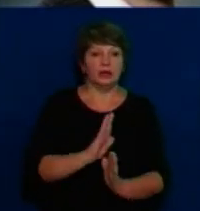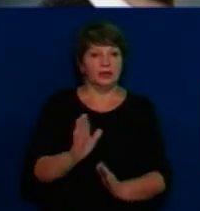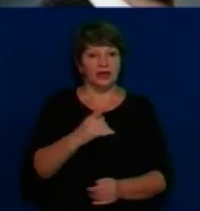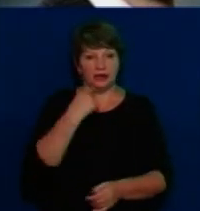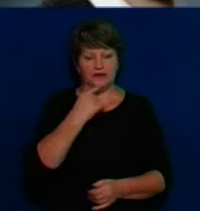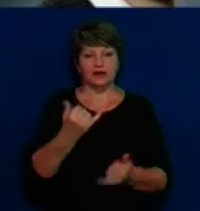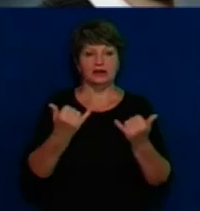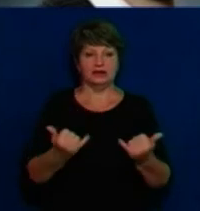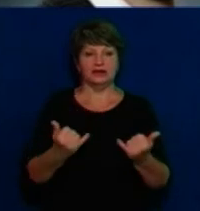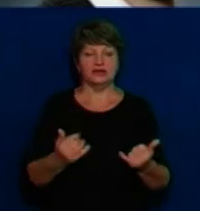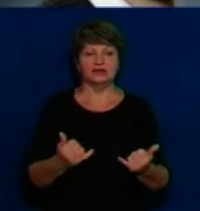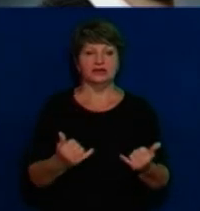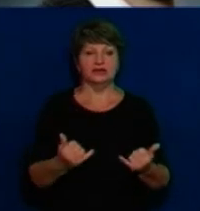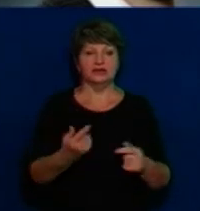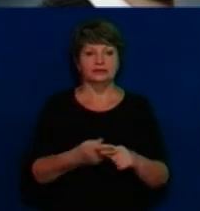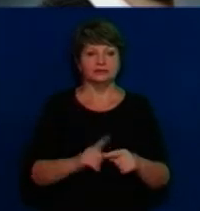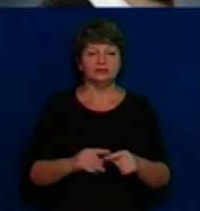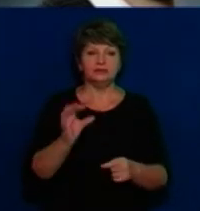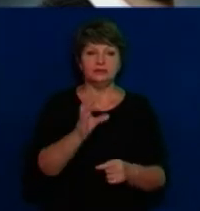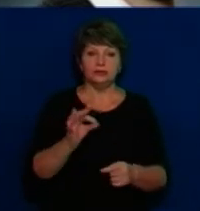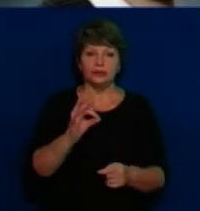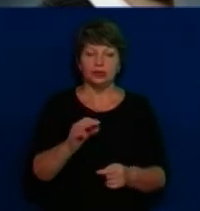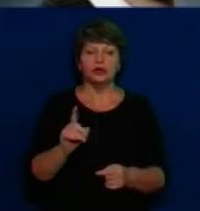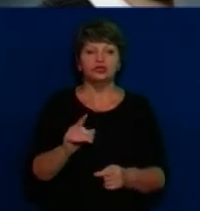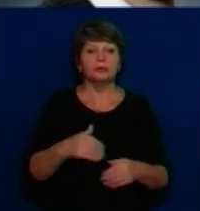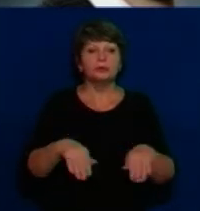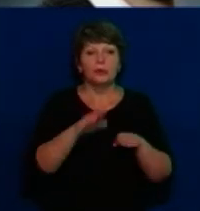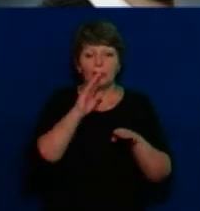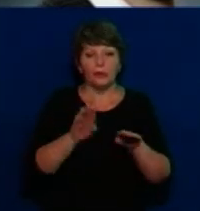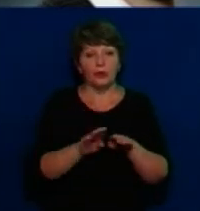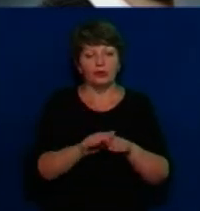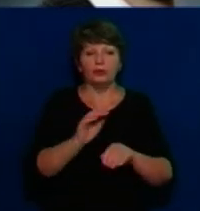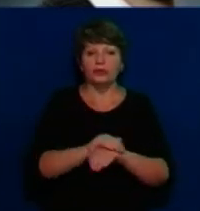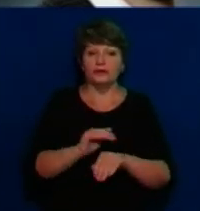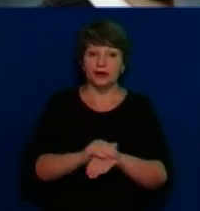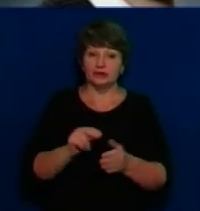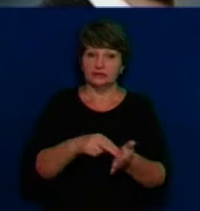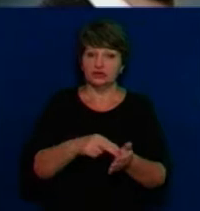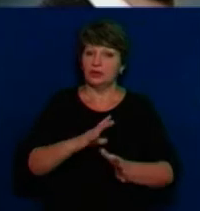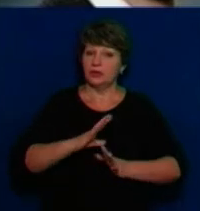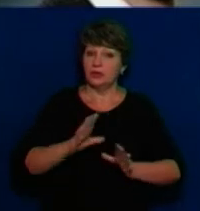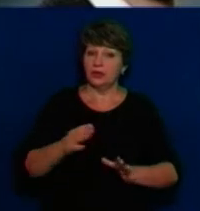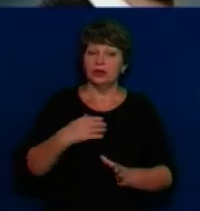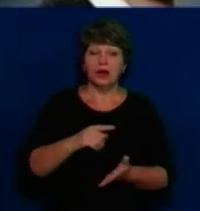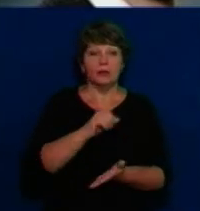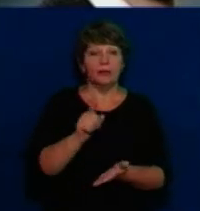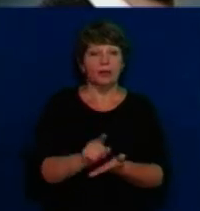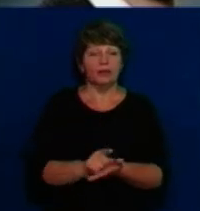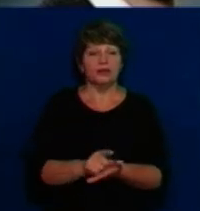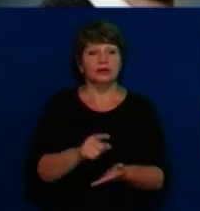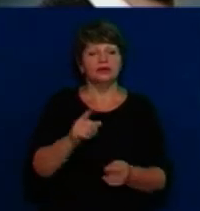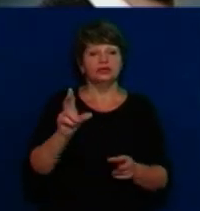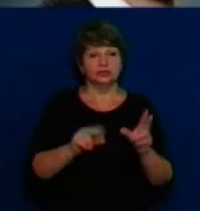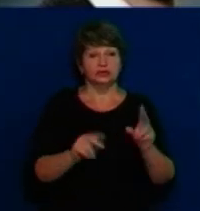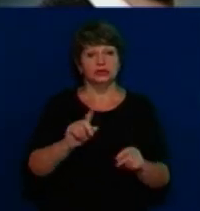це сьогодні. Ні на сесії, ні з громадськістю. І щоб таких фактів на Черкащині не було. І я вважаю, що ми разом повинні це забезпечити.